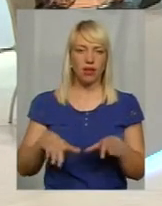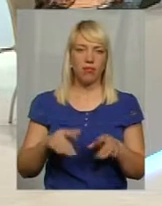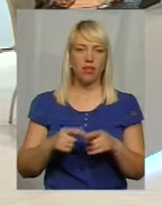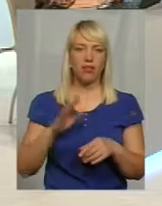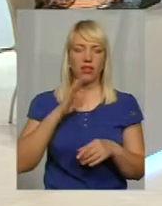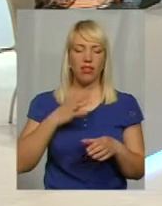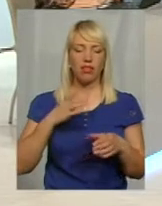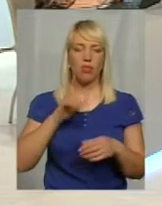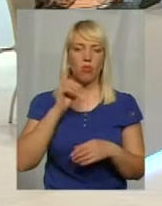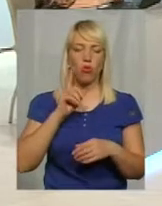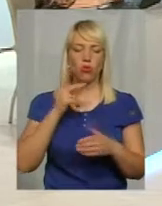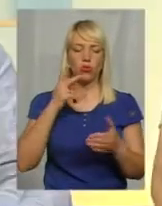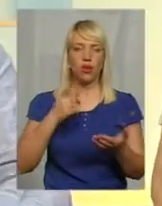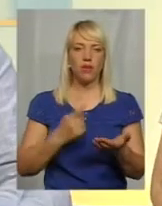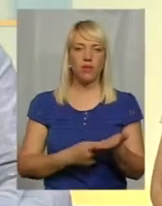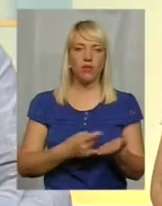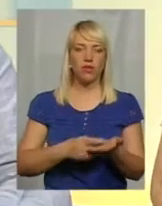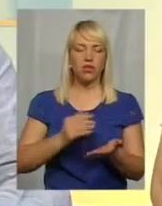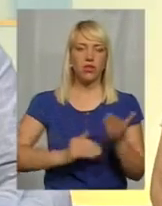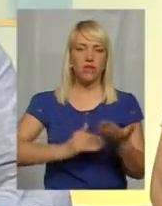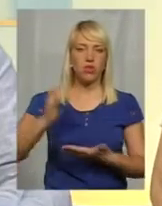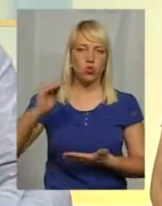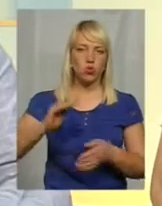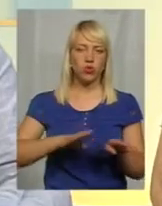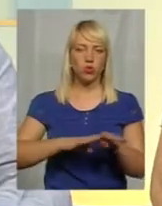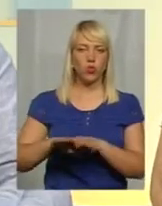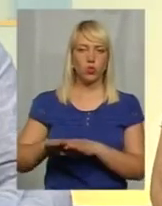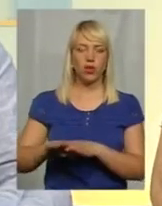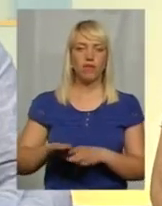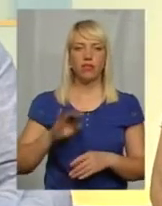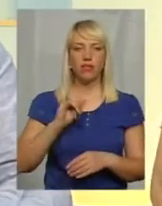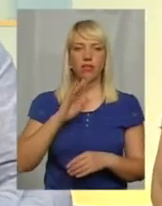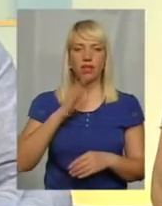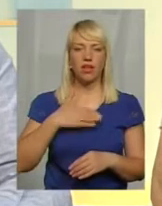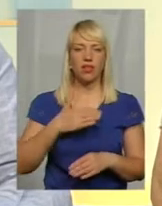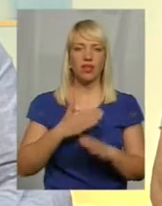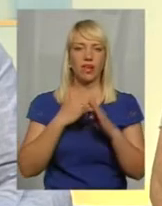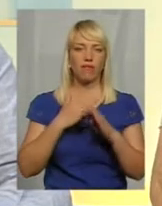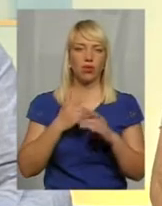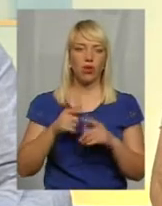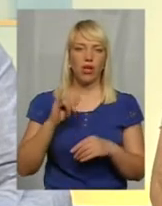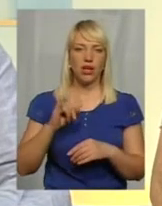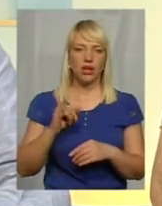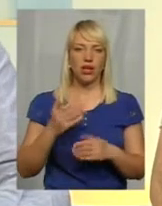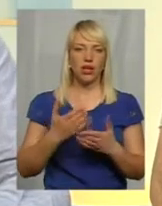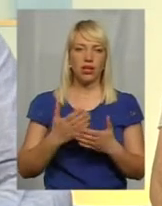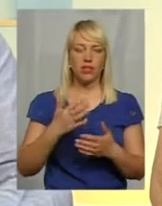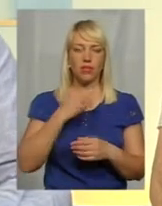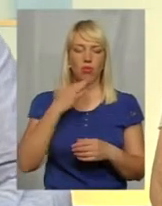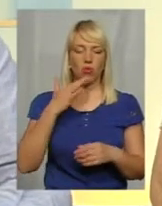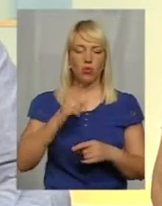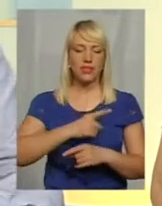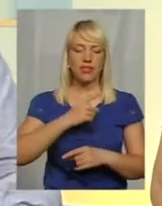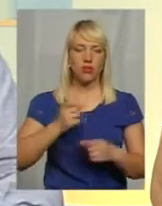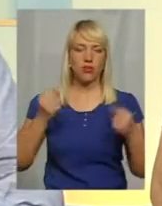підтвердила високий уровень на нашому Тейквонду. Отобрались ребята, є виповнення мастерів спорту